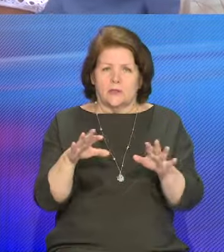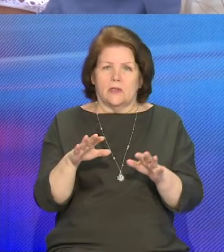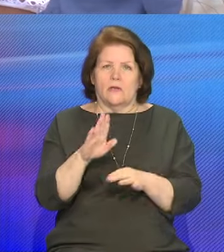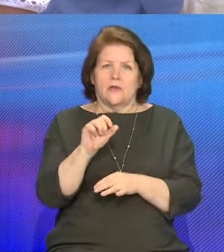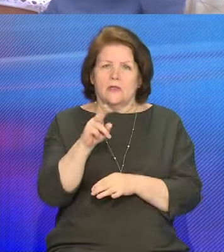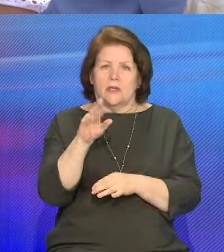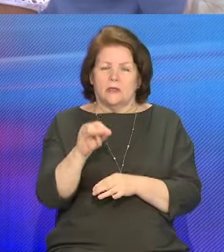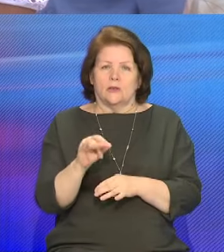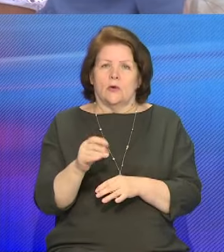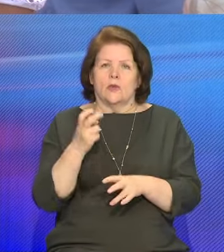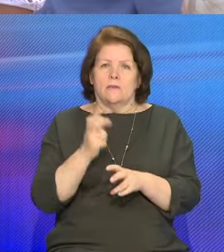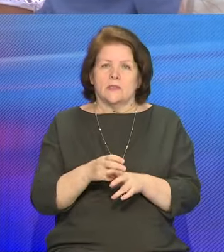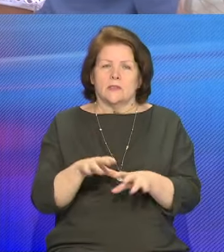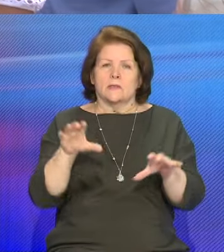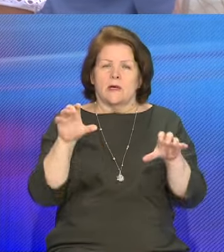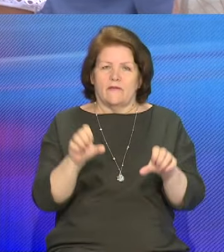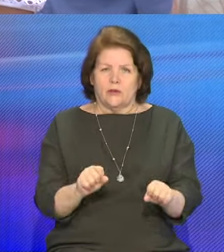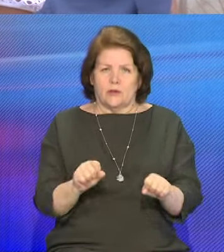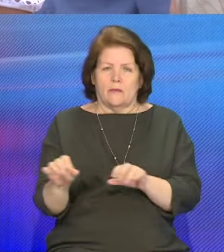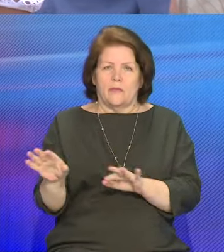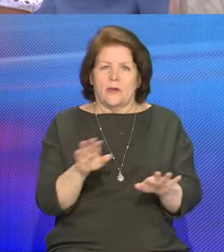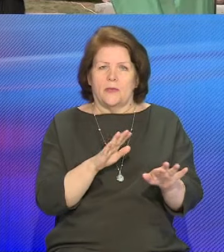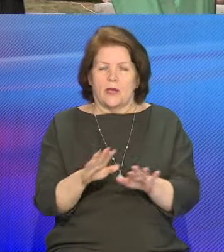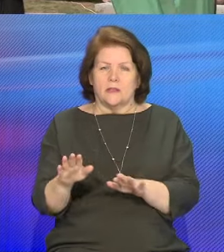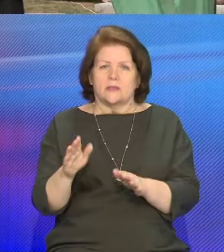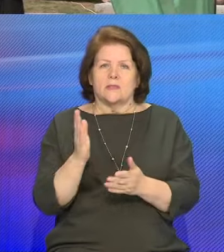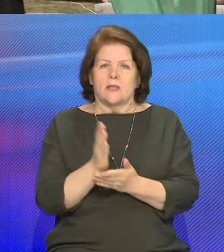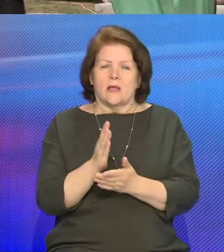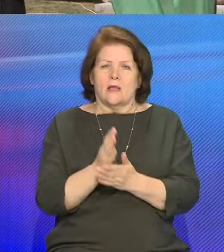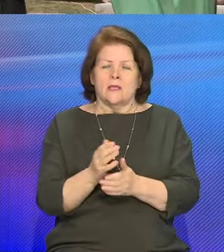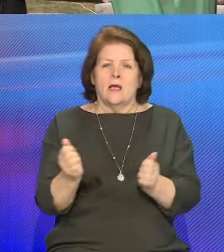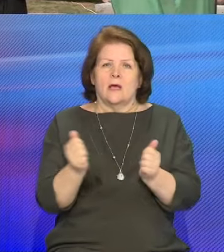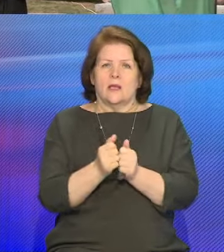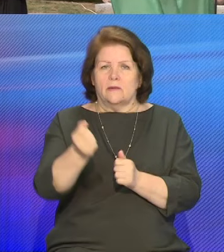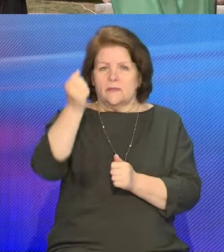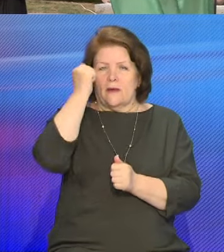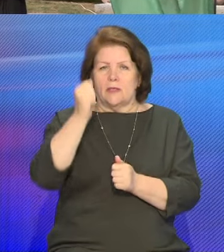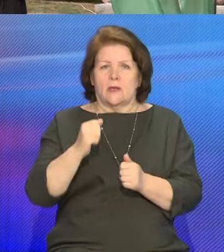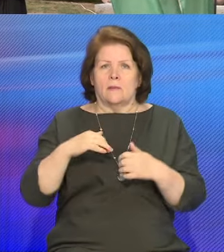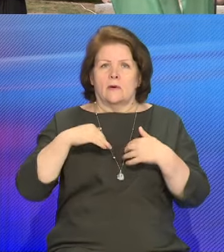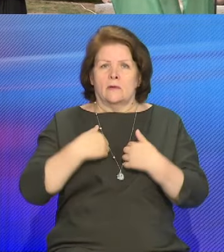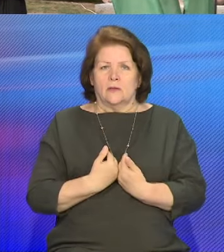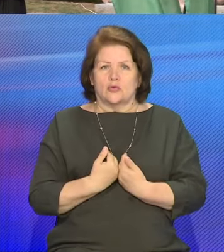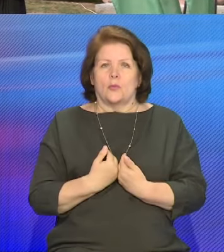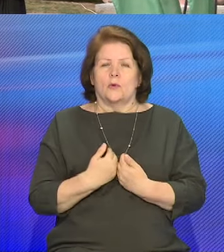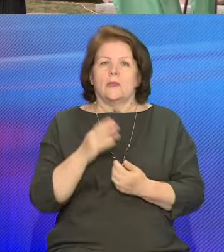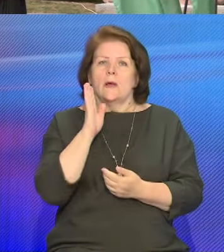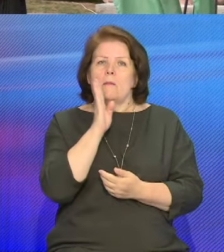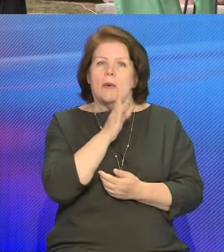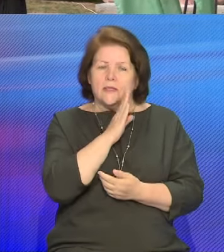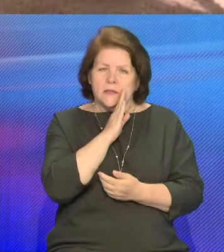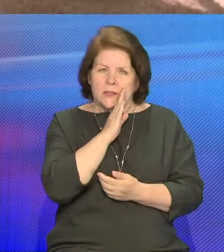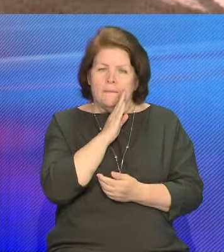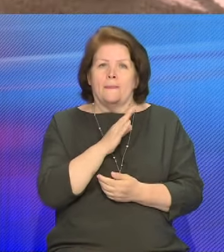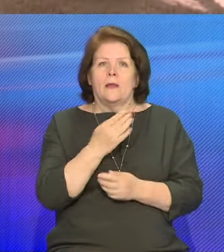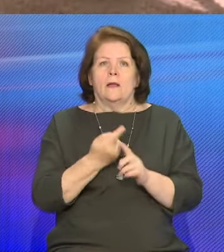-фашистских захопников. Мероприемство прошло для мемориала Журботная мать. В центре комплексу статуя Жаншины, которая смуткула по